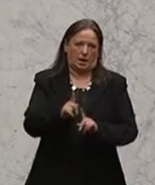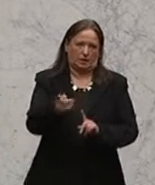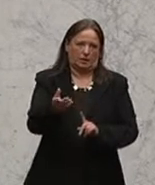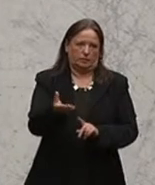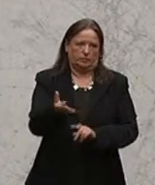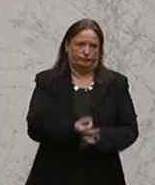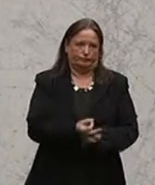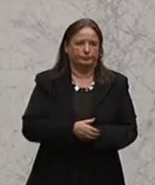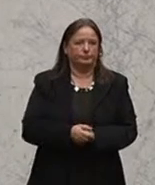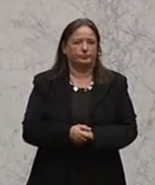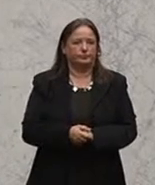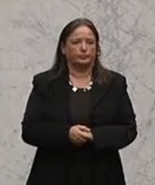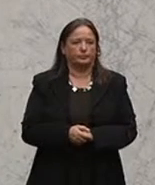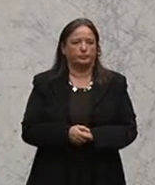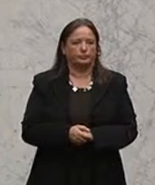Zur Volksschule.